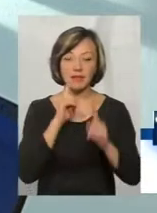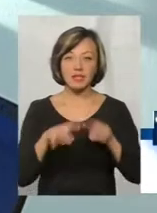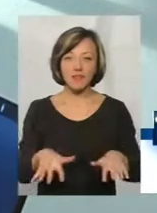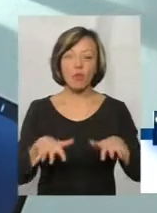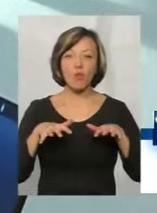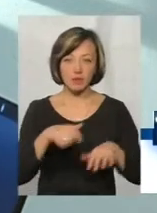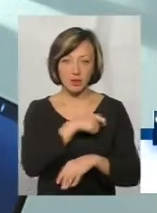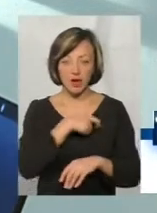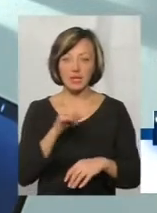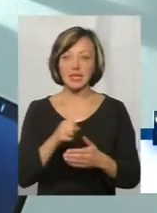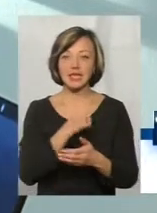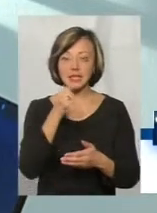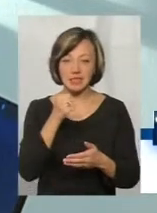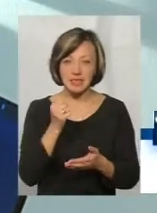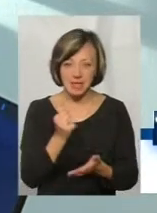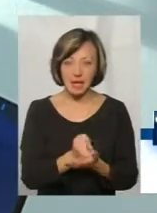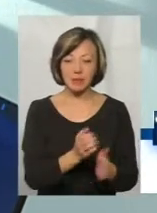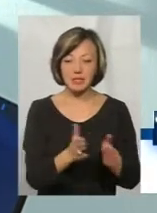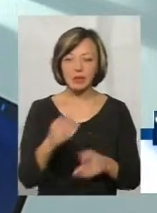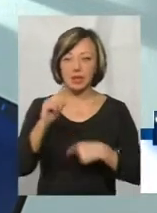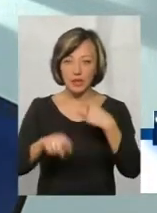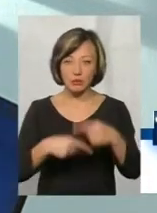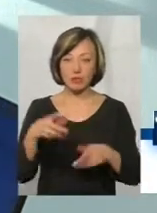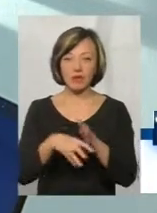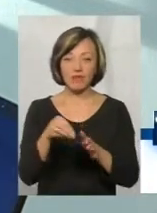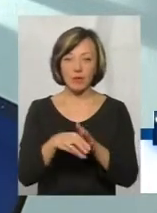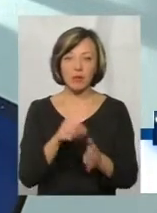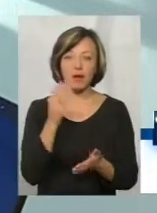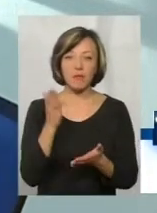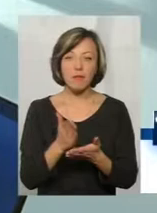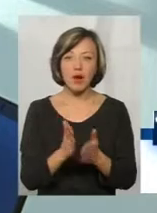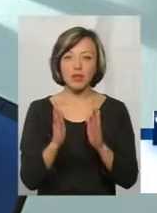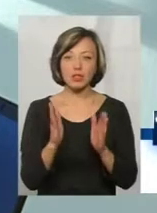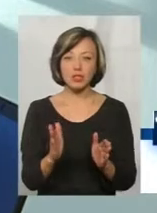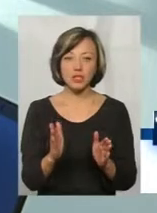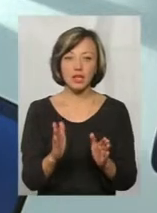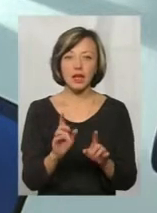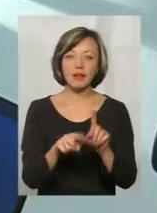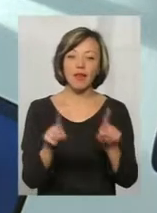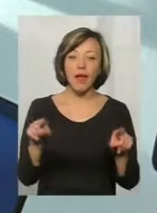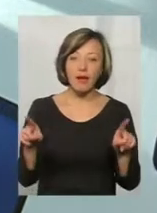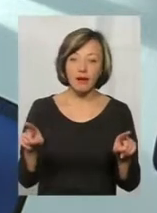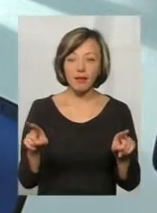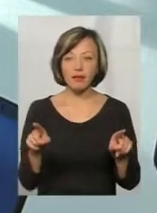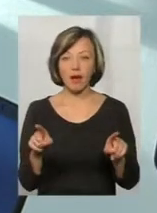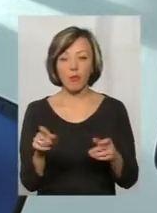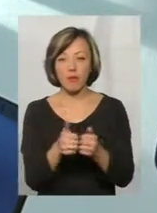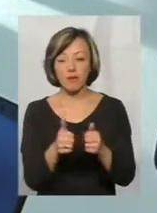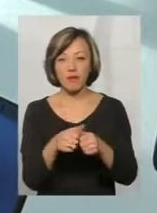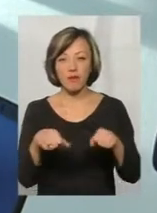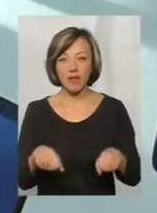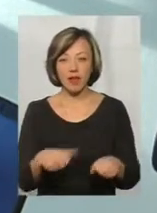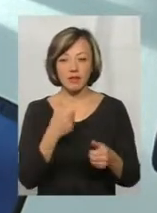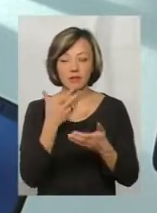Верховної Ради, який закріпить систему на наступних виборах, мають лише обрані ті, які є при владі своєю